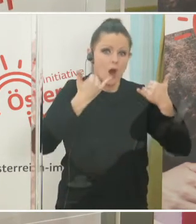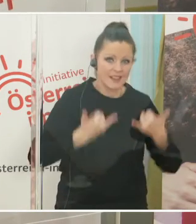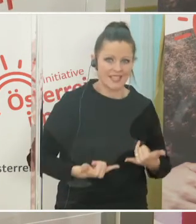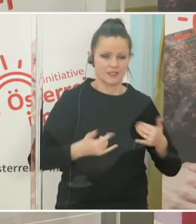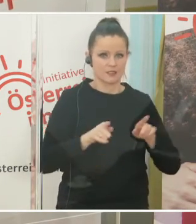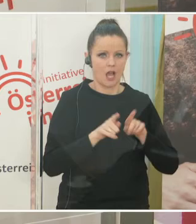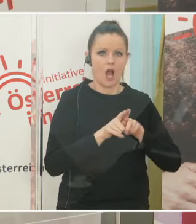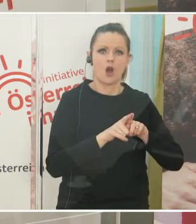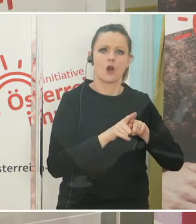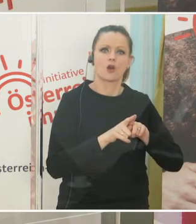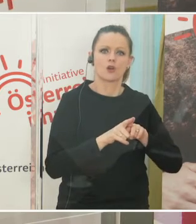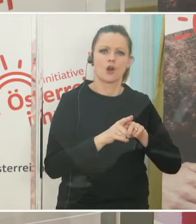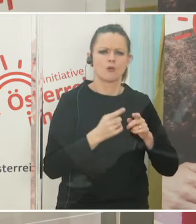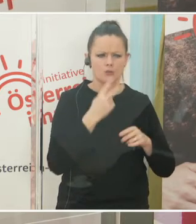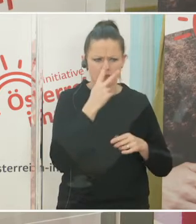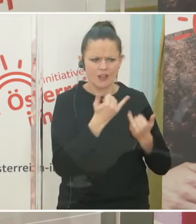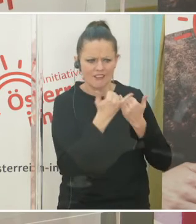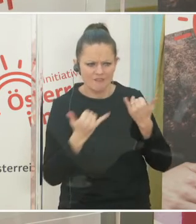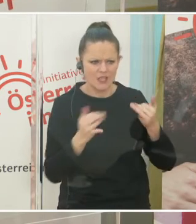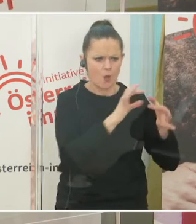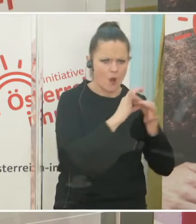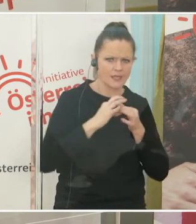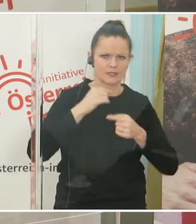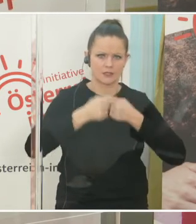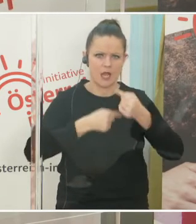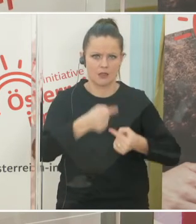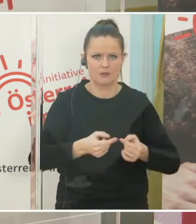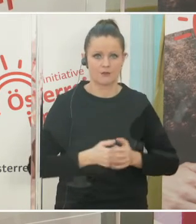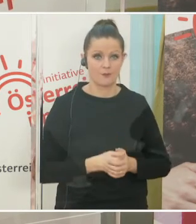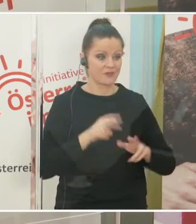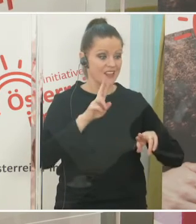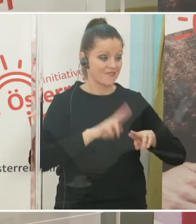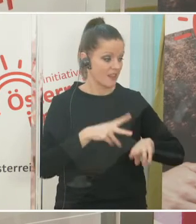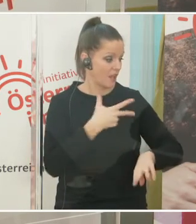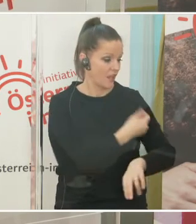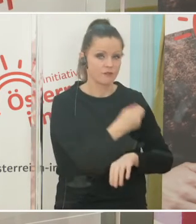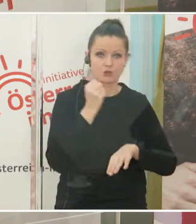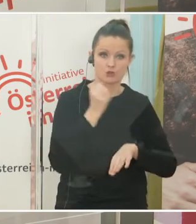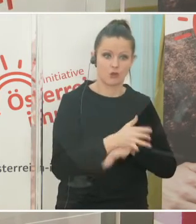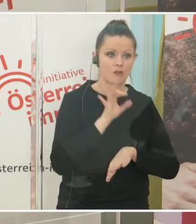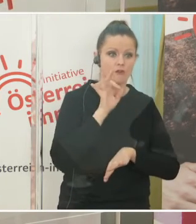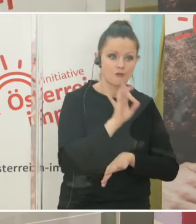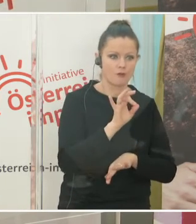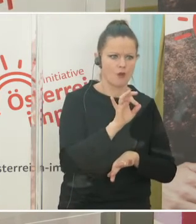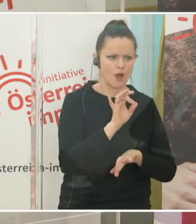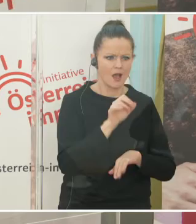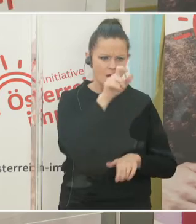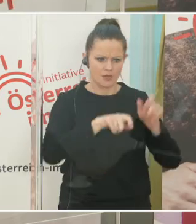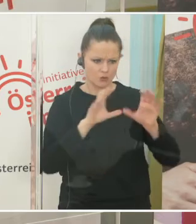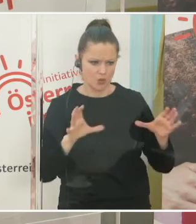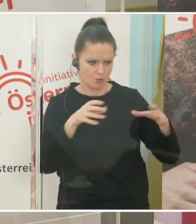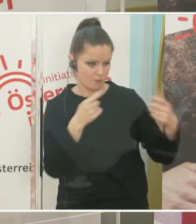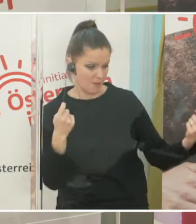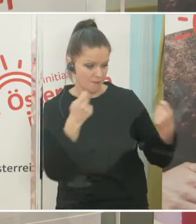Abläufe und Organisation kümmern. Damit dann, wenn der jeweilige Impfstoff für die betreffende Personengruppe verfügbar